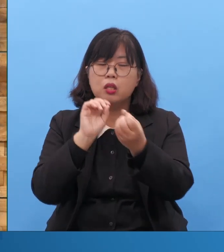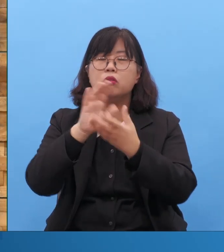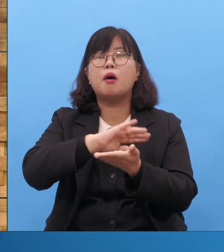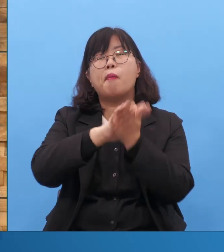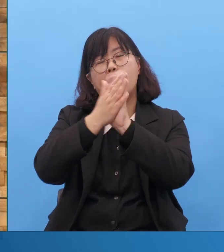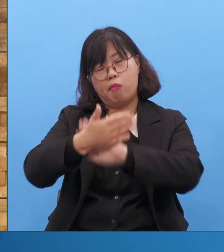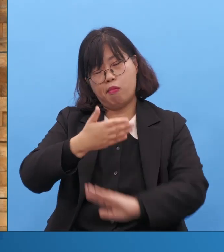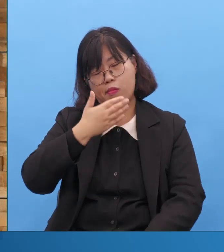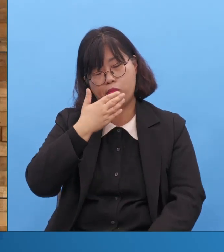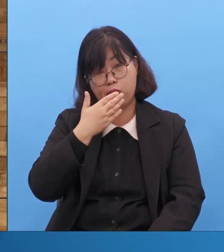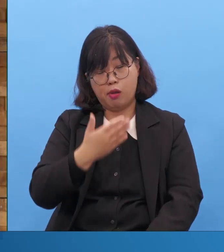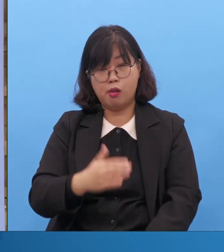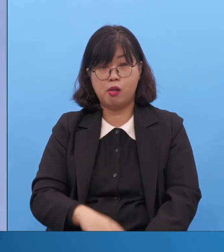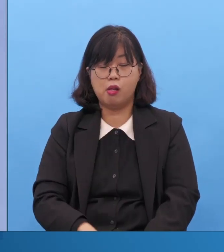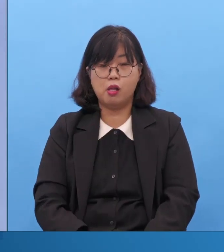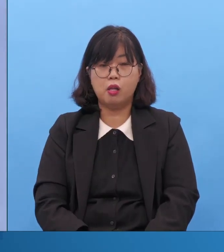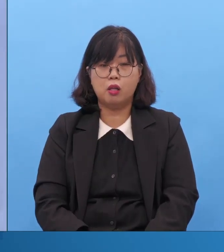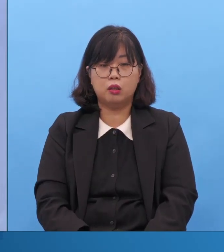어느 정도냐?